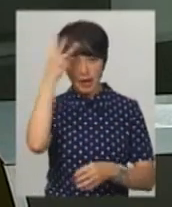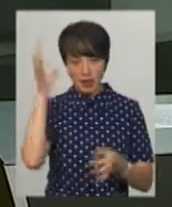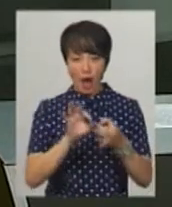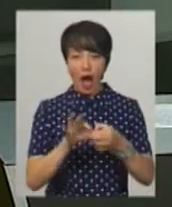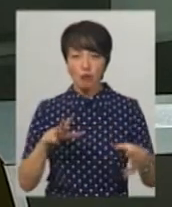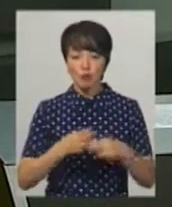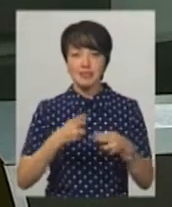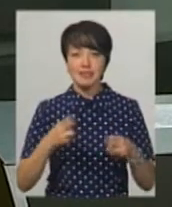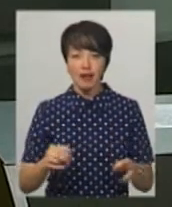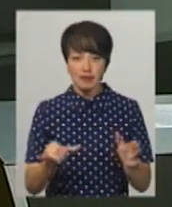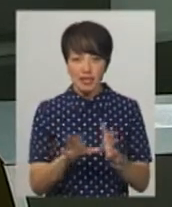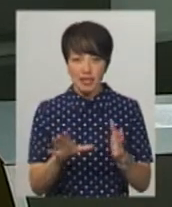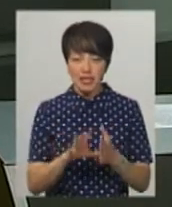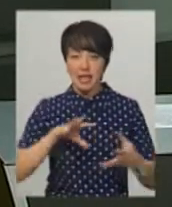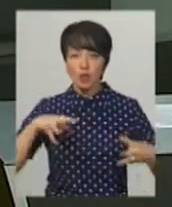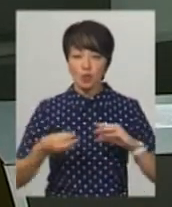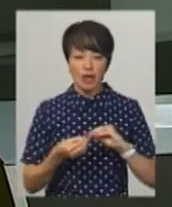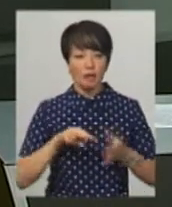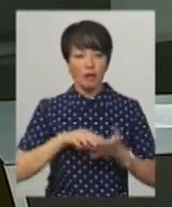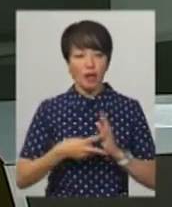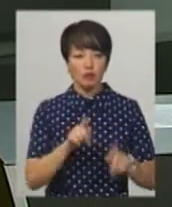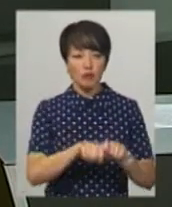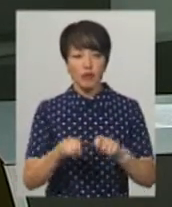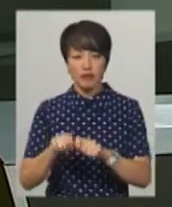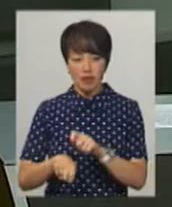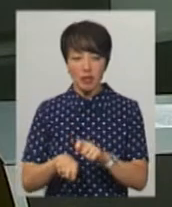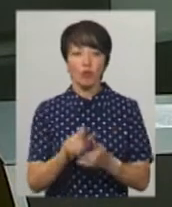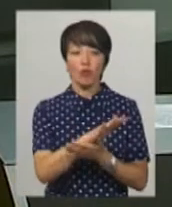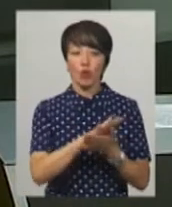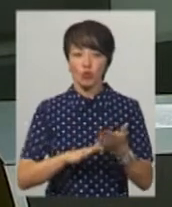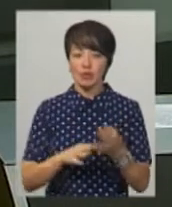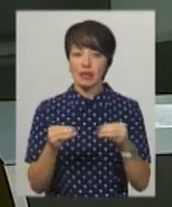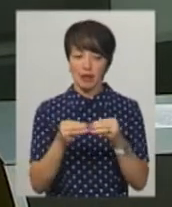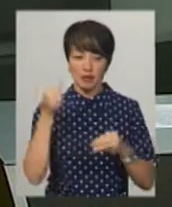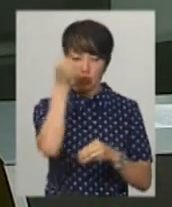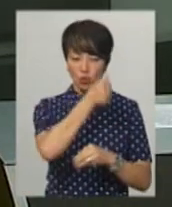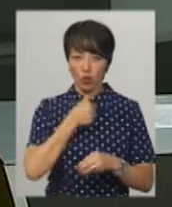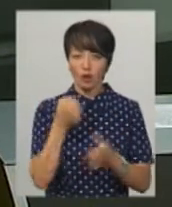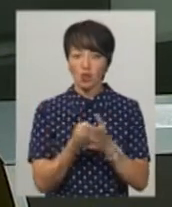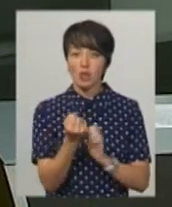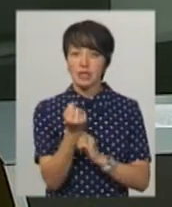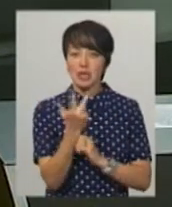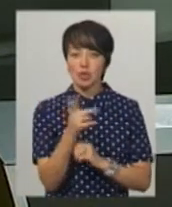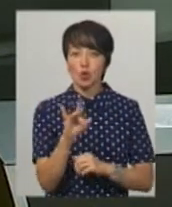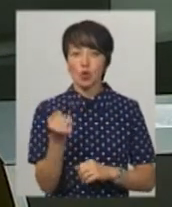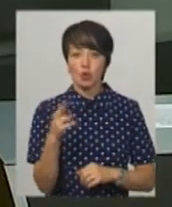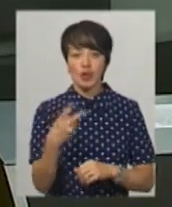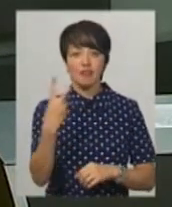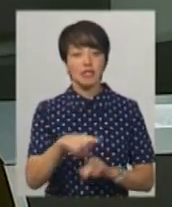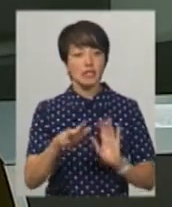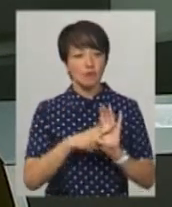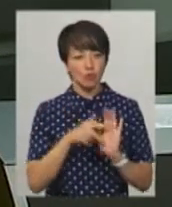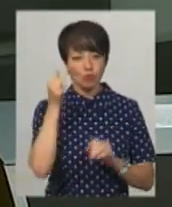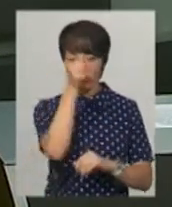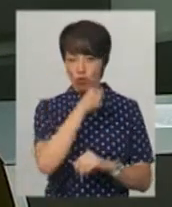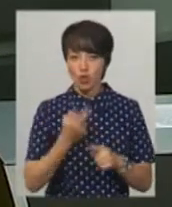атомної електростанції за результатами планової перевірки безпеки продовжено на 10 років – до 13 грудня 2028